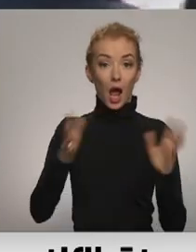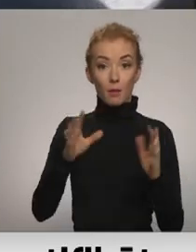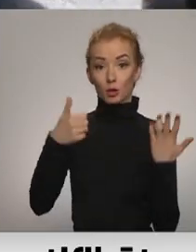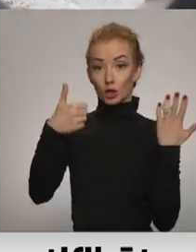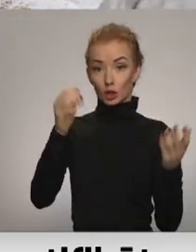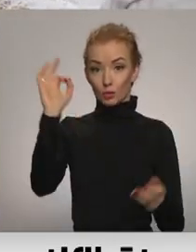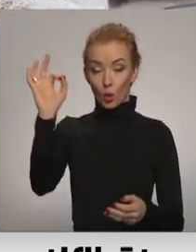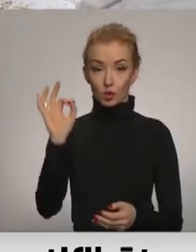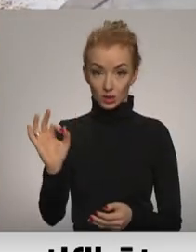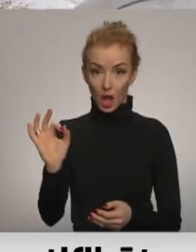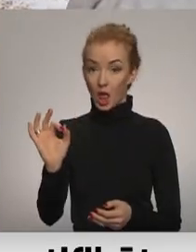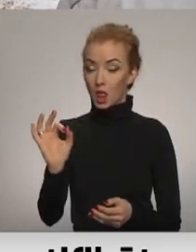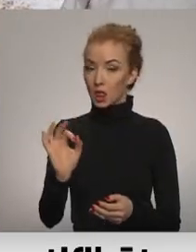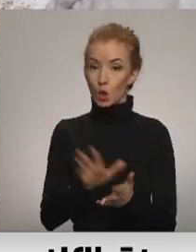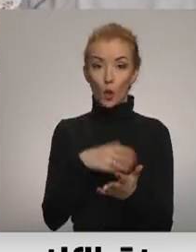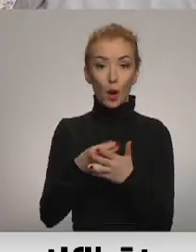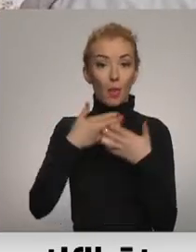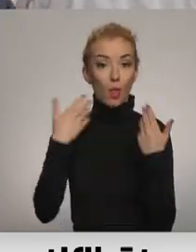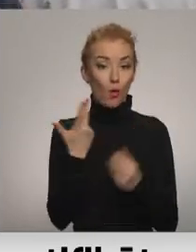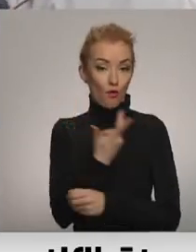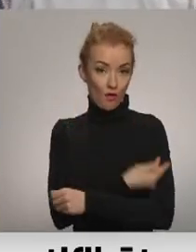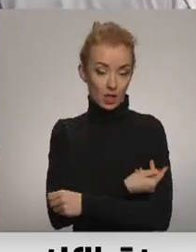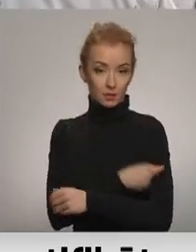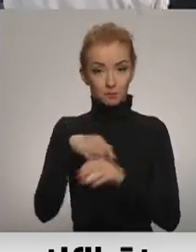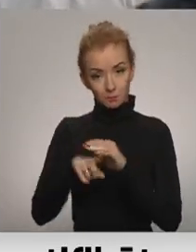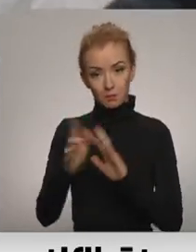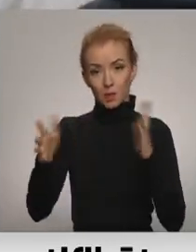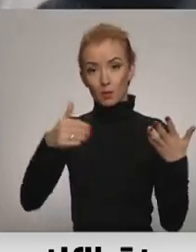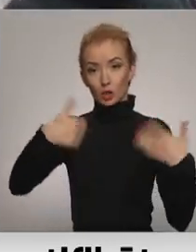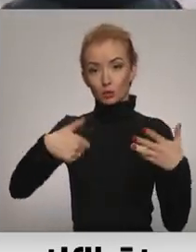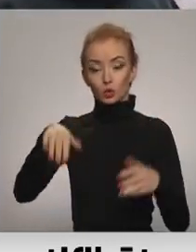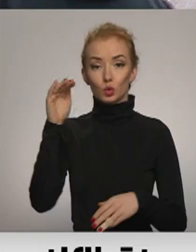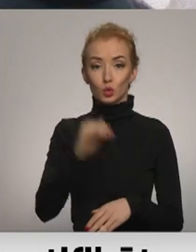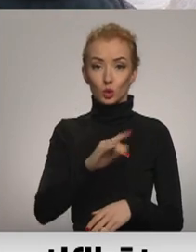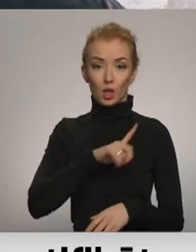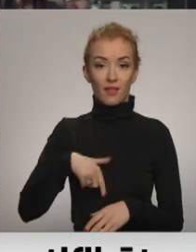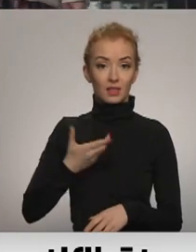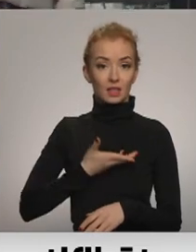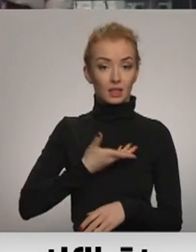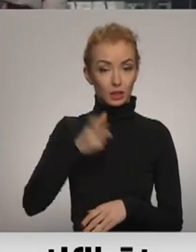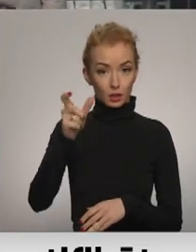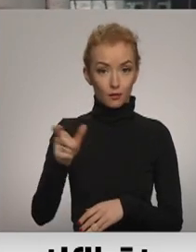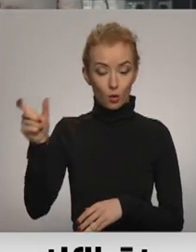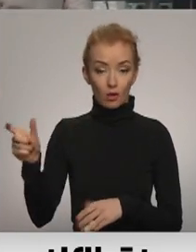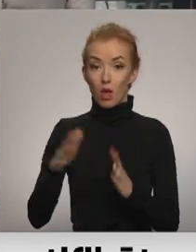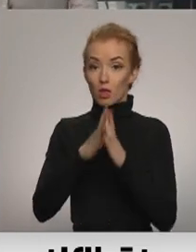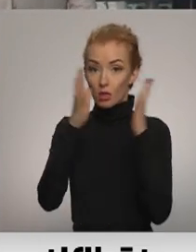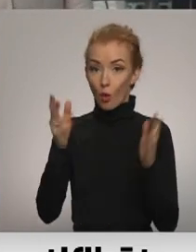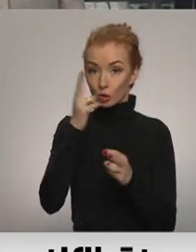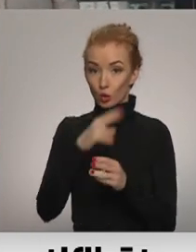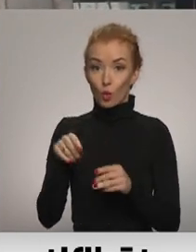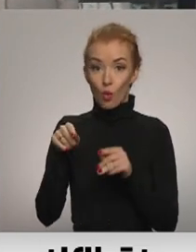% nodarbināto nav vakcinēti. Tie ir apmēram 60 tūkstoši Latvijas iedzīvotāju. Daudz no viņiem no